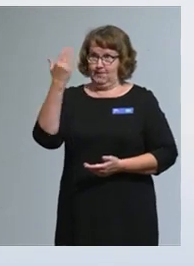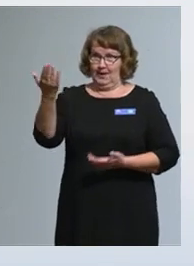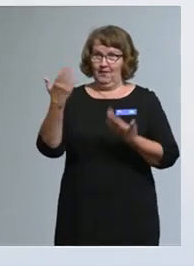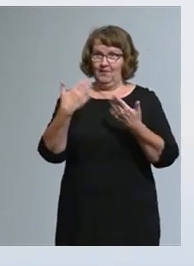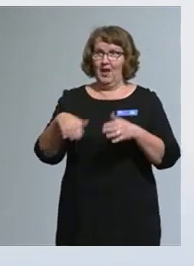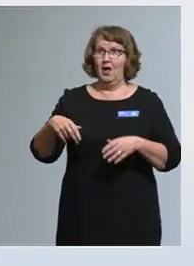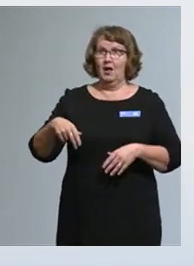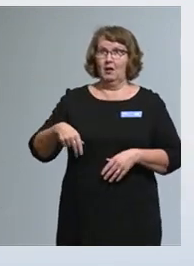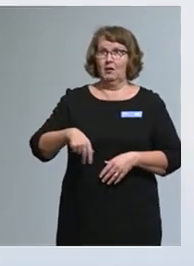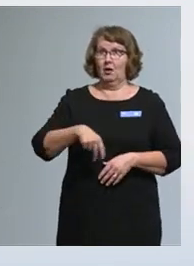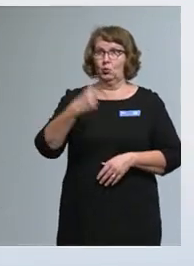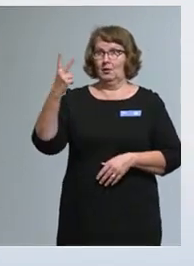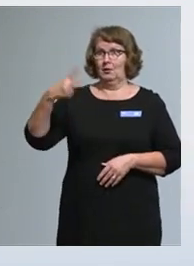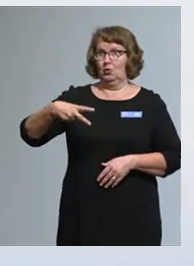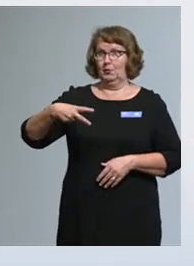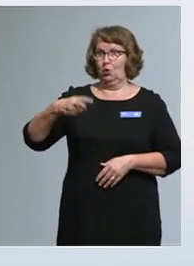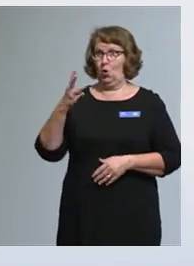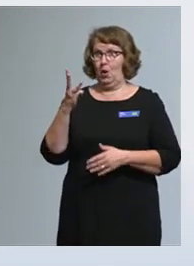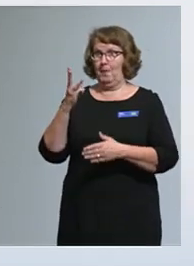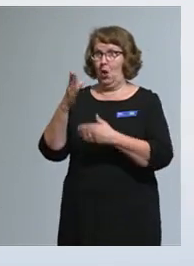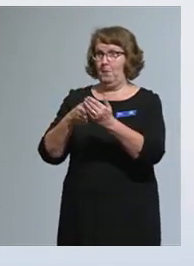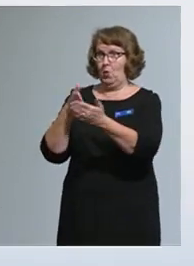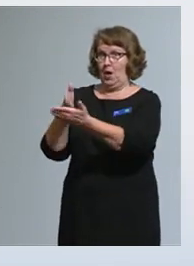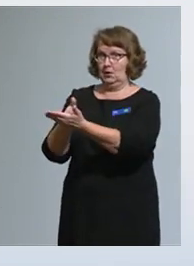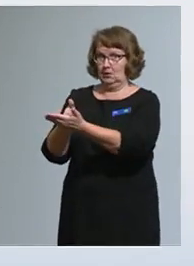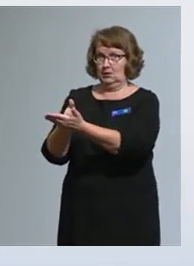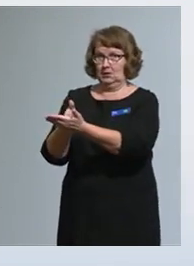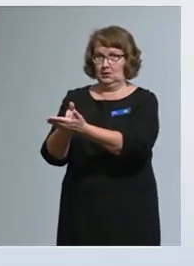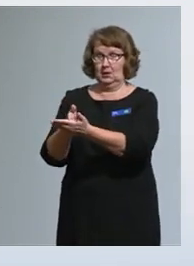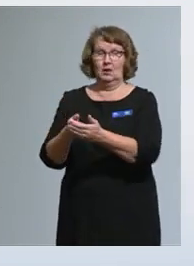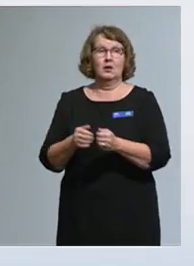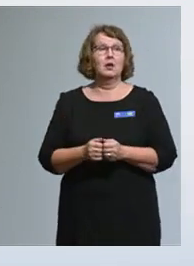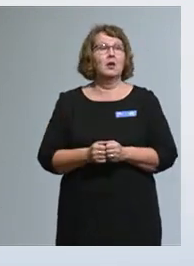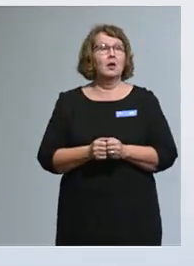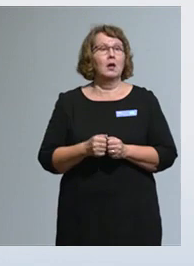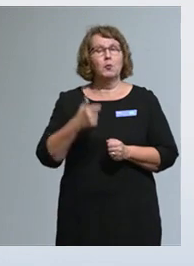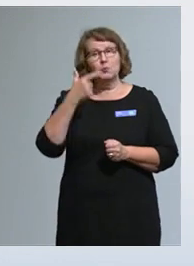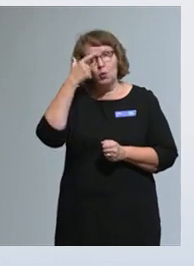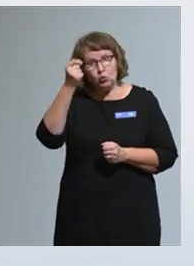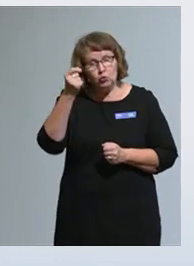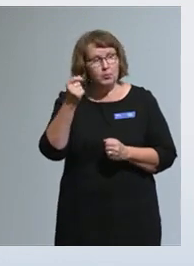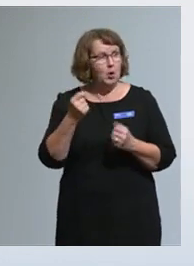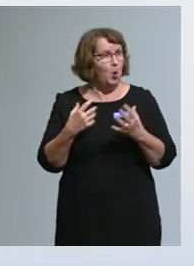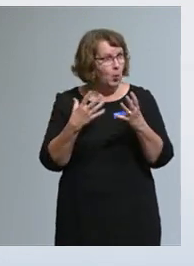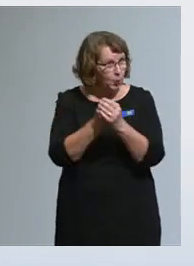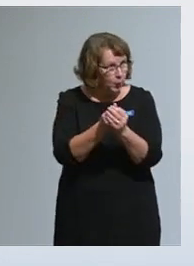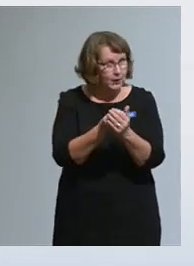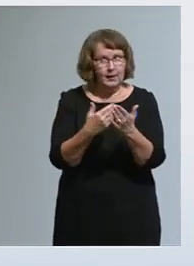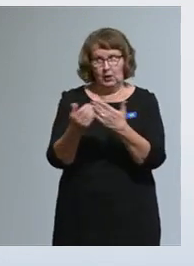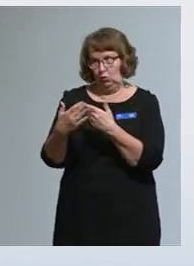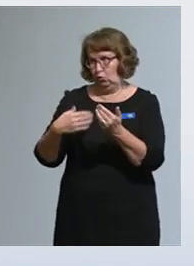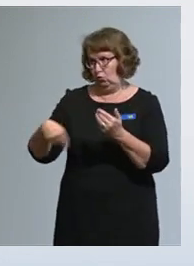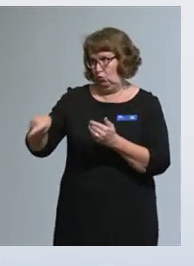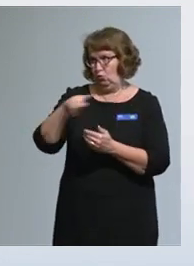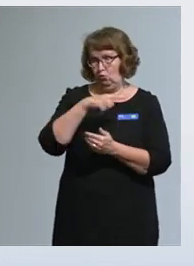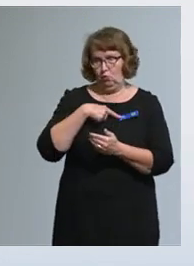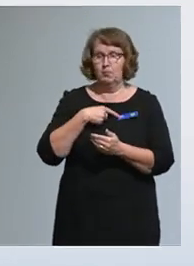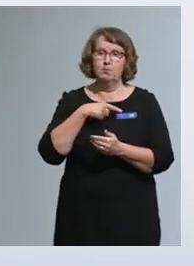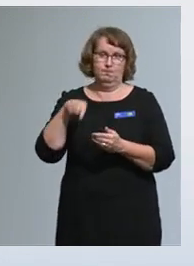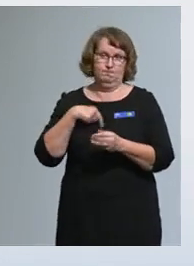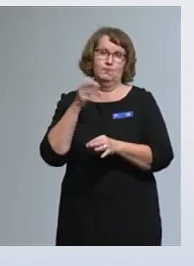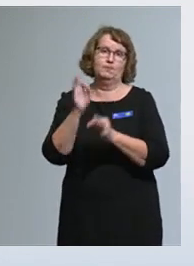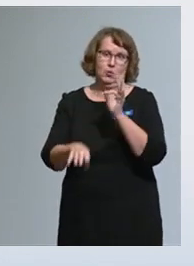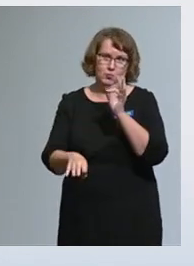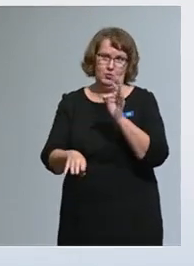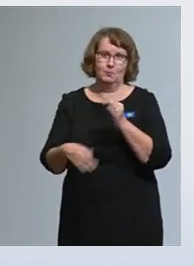2023 loppuu, mutta uskon, että tällä yhteisellä työskentelyllä mannilla tulemme onnistumaan.